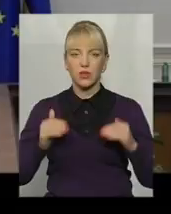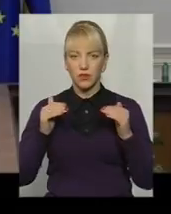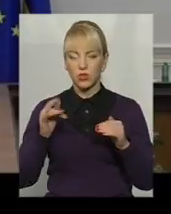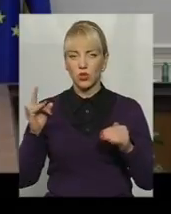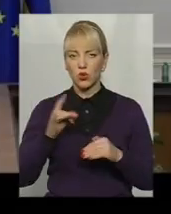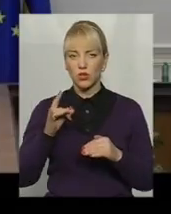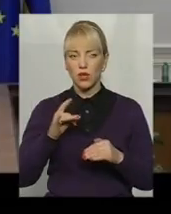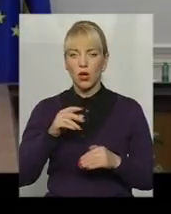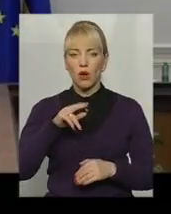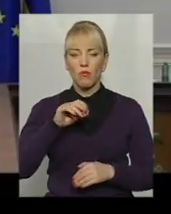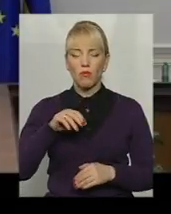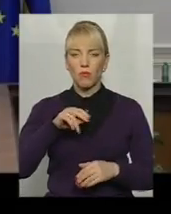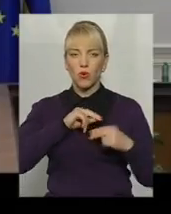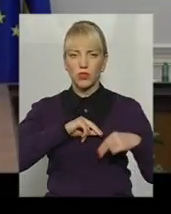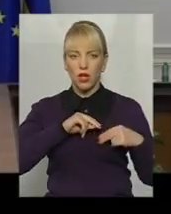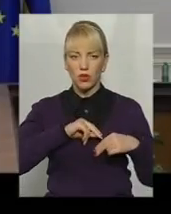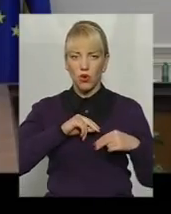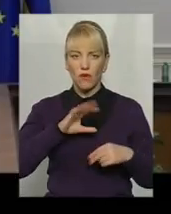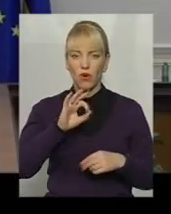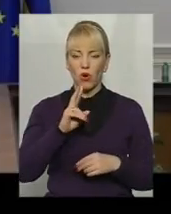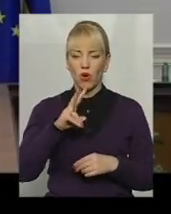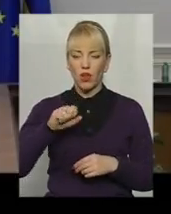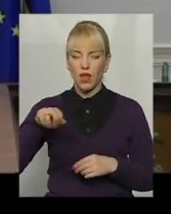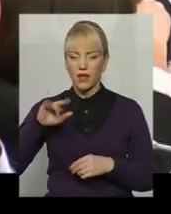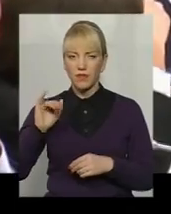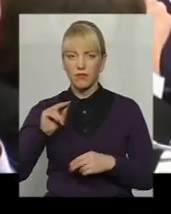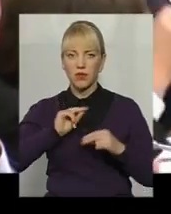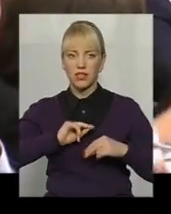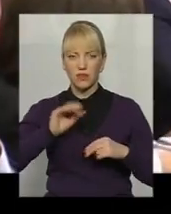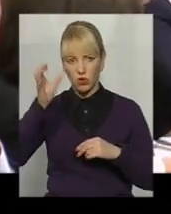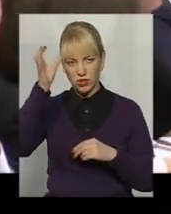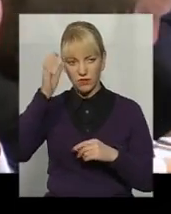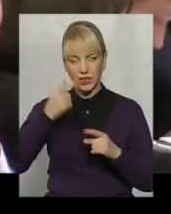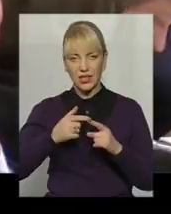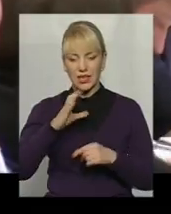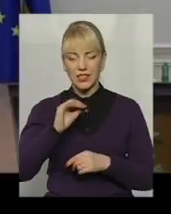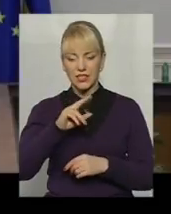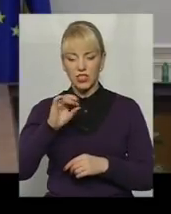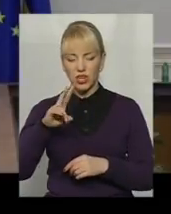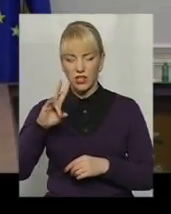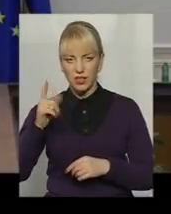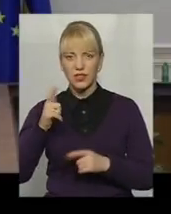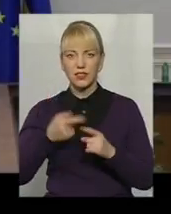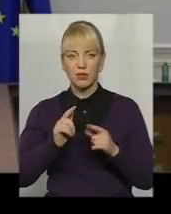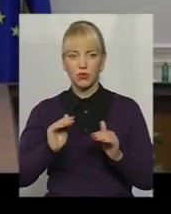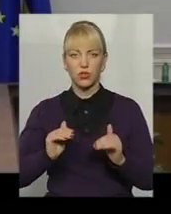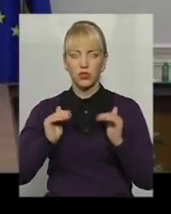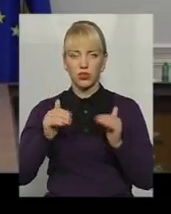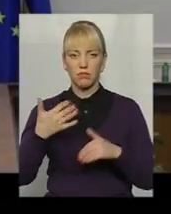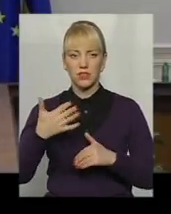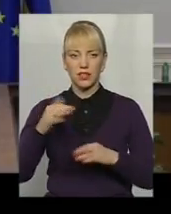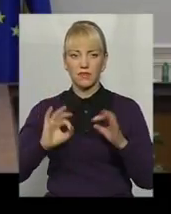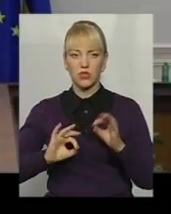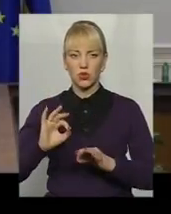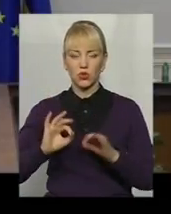розмірів посадових кладів працівників освіти. Прошу звернути на це увагу. В січні місяці це вже буде зростання порядка біля 50